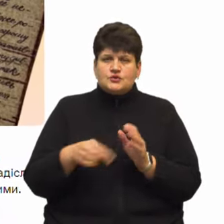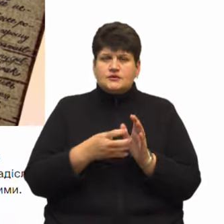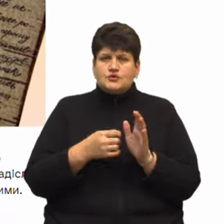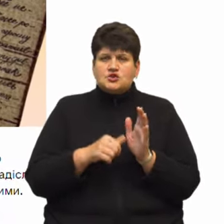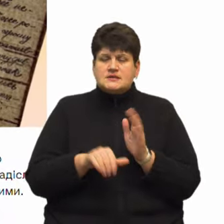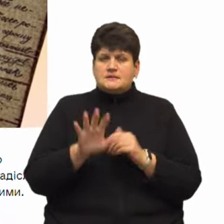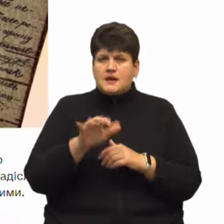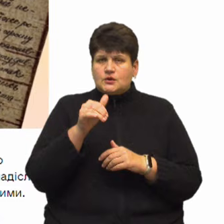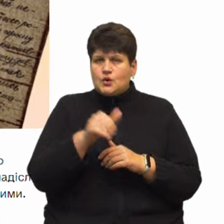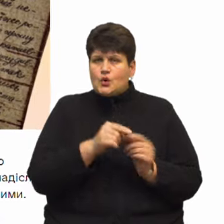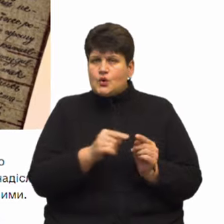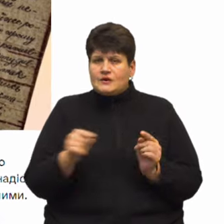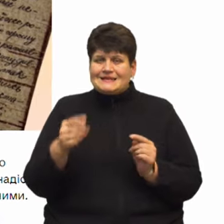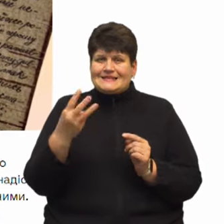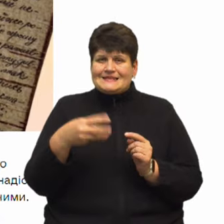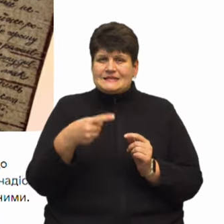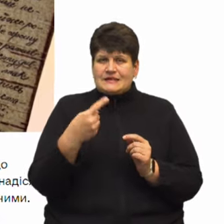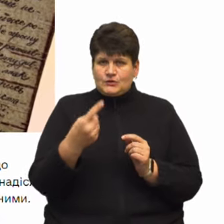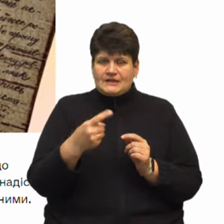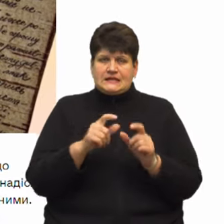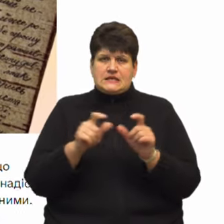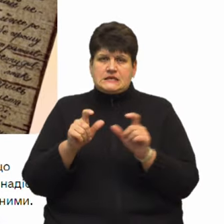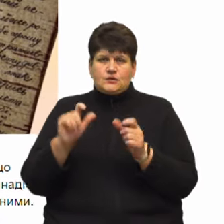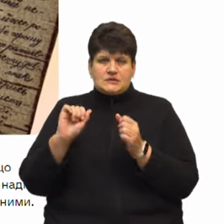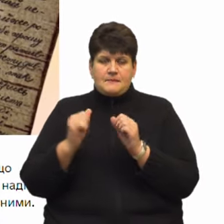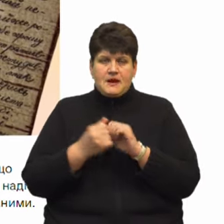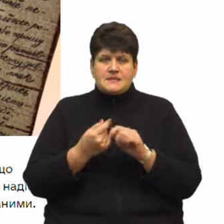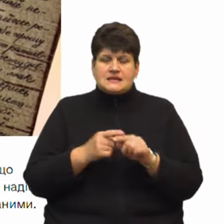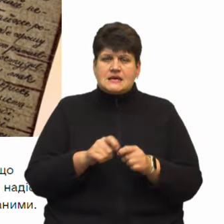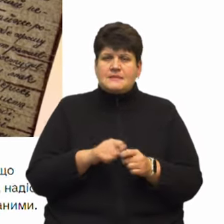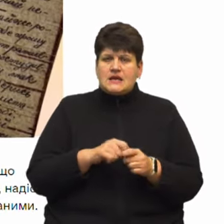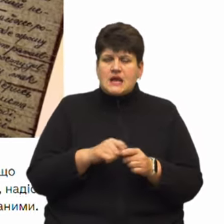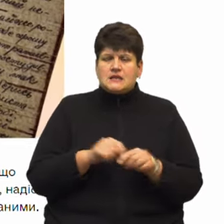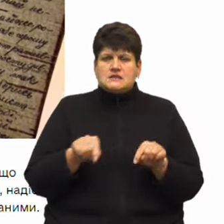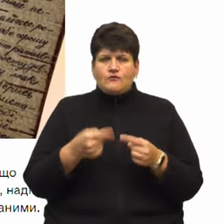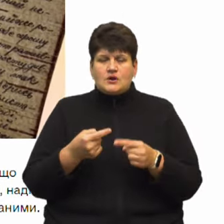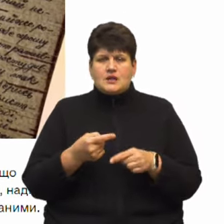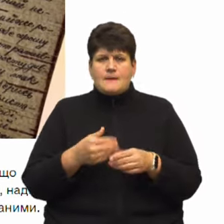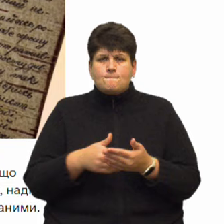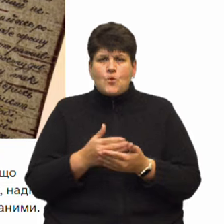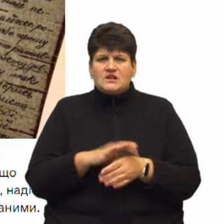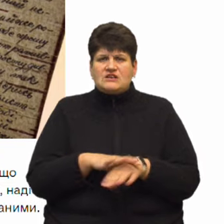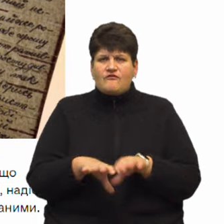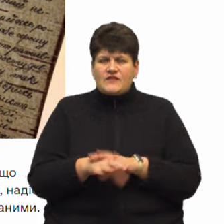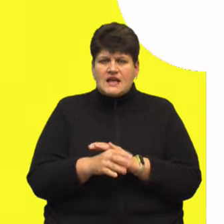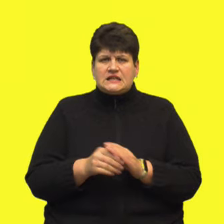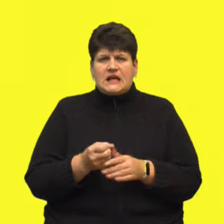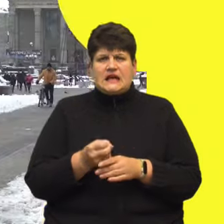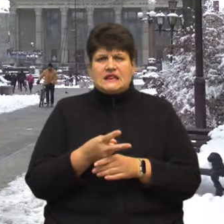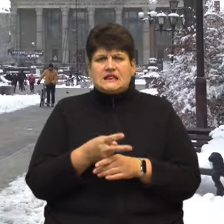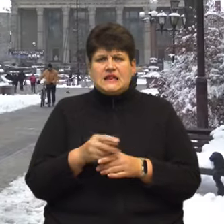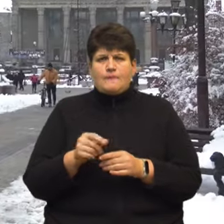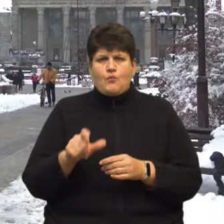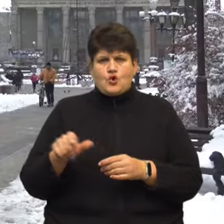років з 31 інституції пам'яті. Це матеріали, створені політв'язнями та депортованими, йдеться у дописі.